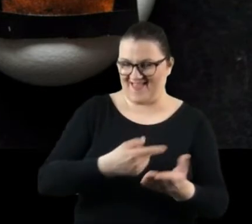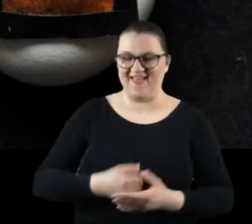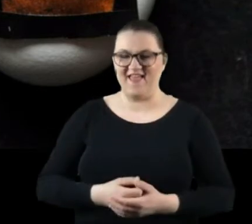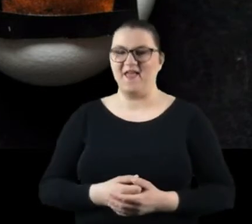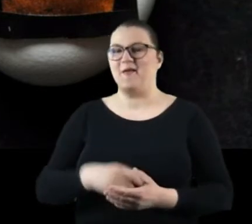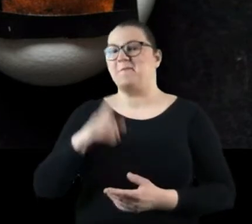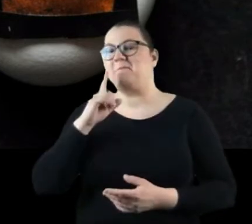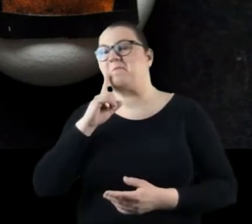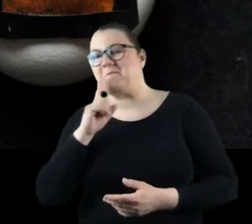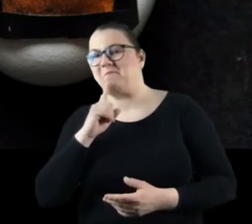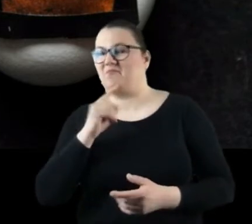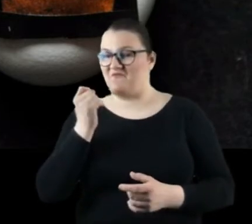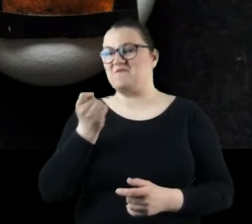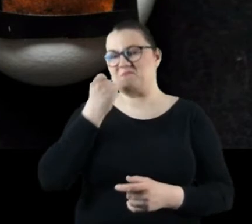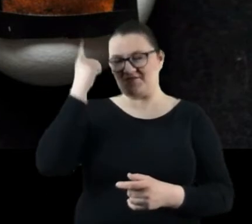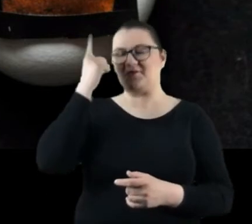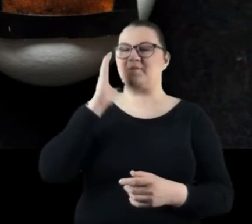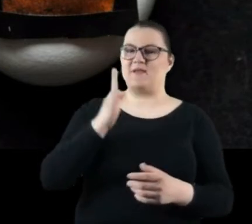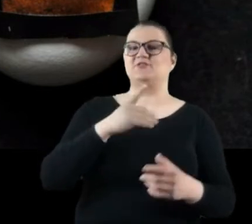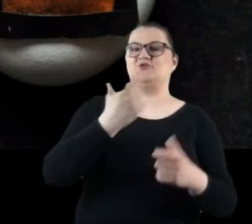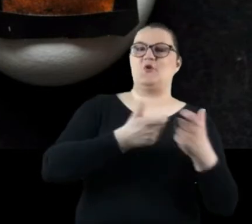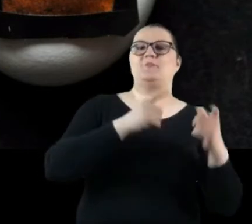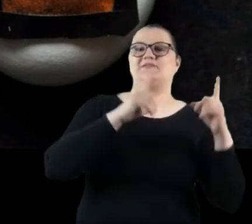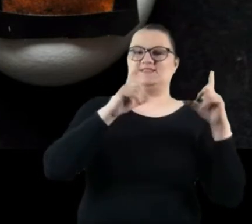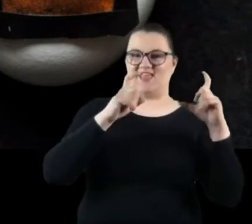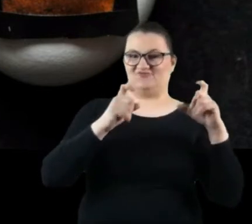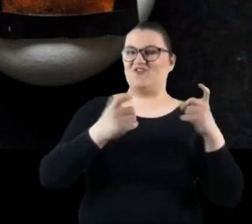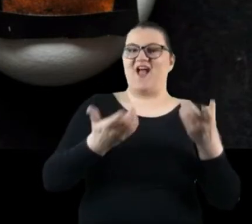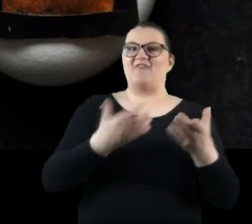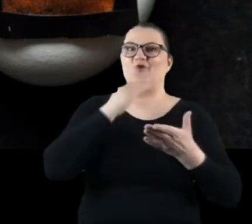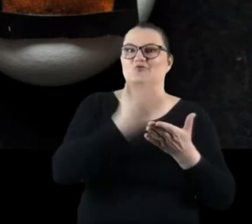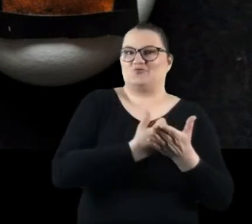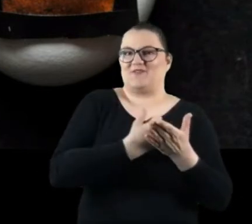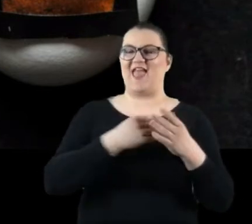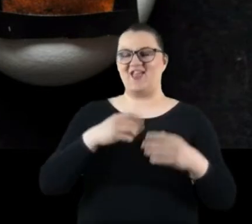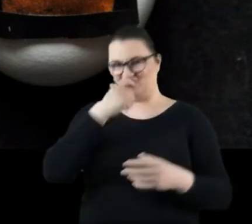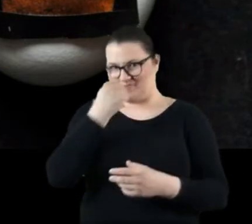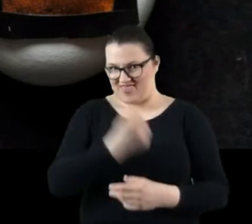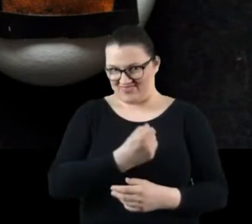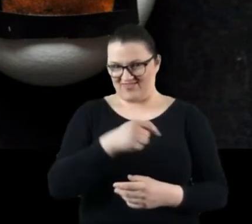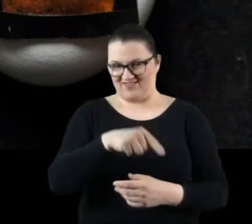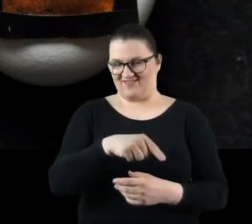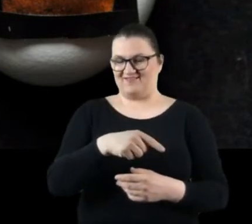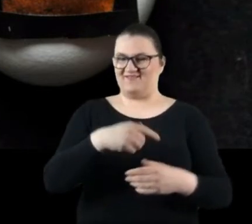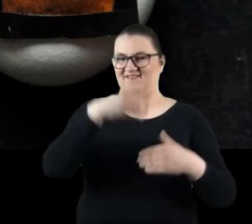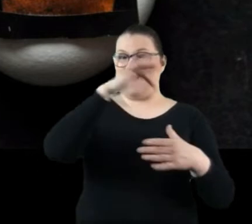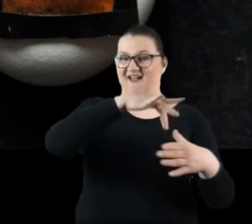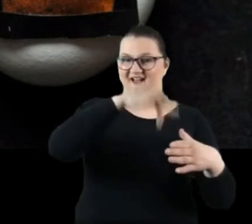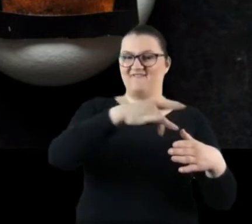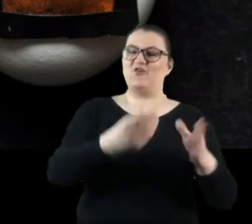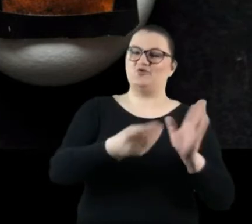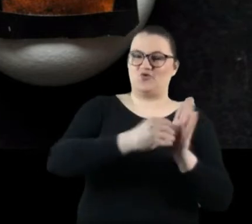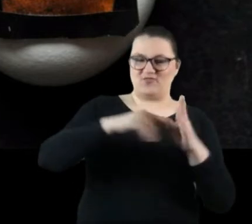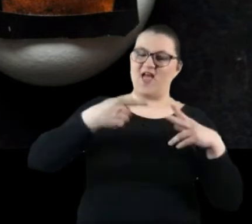Pan wymyślił sobie, że będzie robił zdjęcia śmietnikiem. Zamontował w nim odpowiednio duży